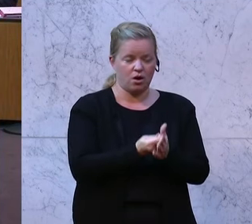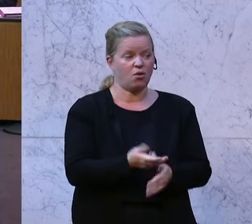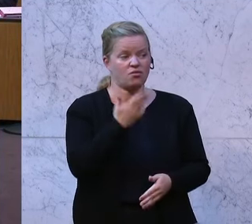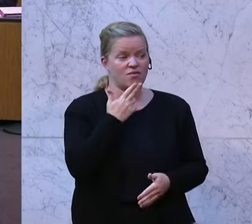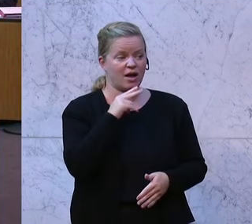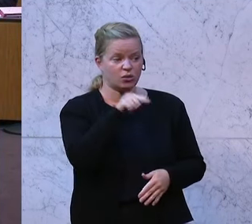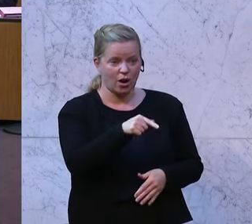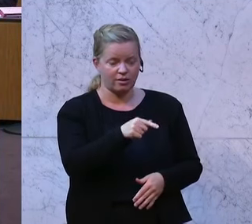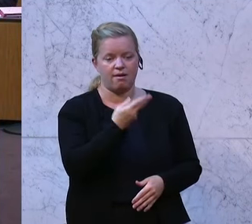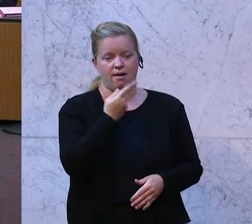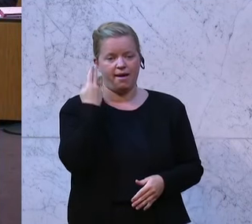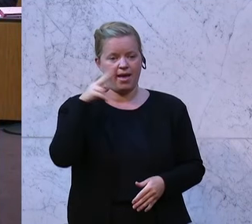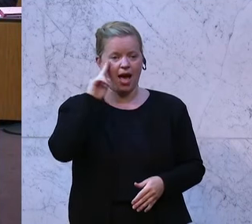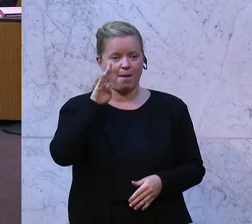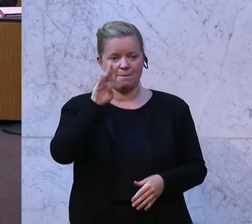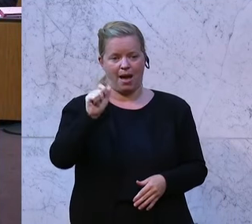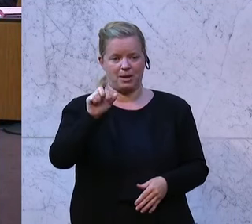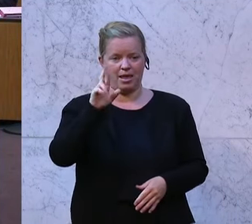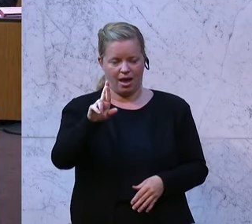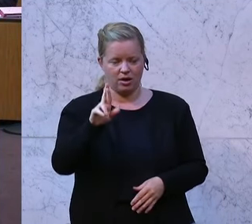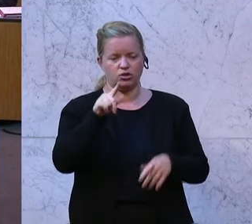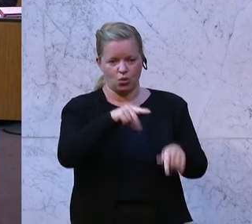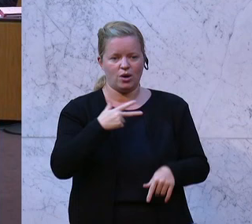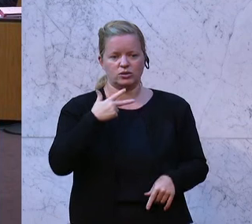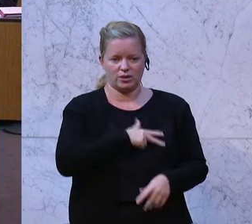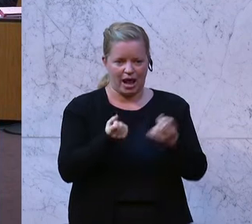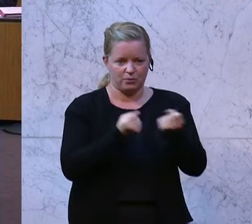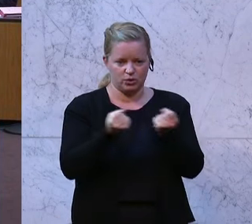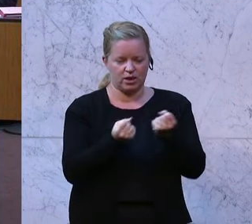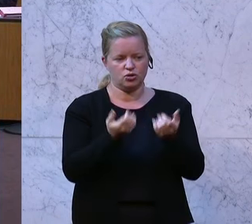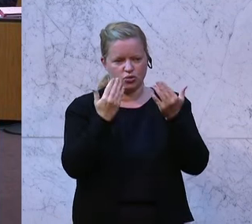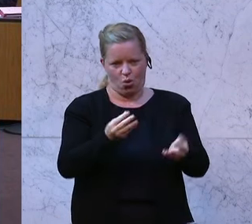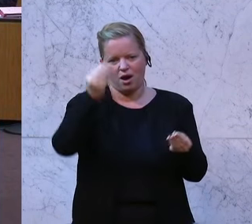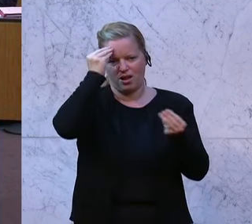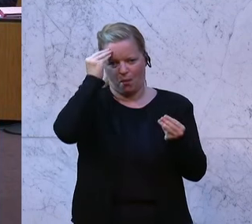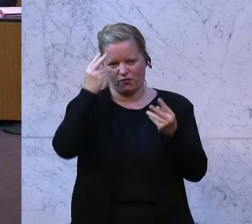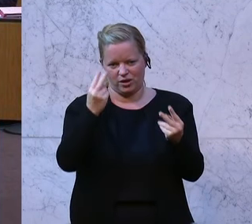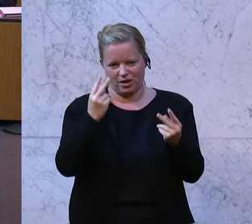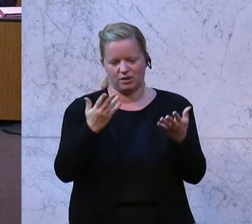gewisser Herr Pabler. So viel zu Ihrer Sozialpolitik, so viel zu Ihrer Glaubwürdigkeit, werte Kollegen von den Rotten.